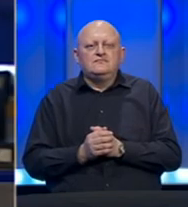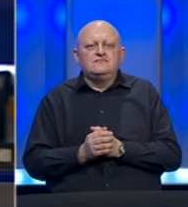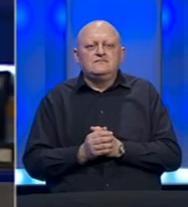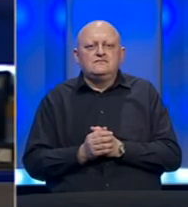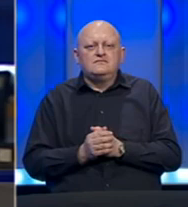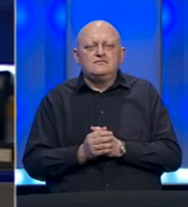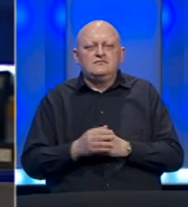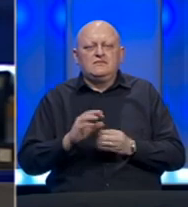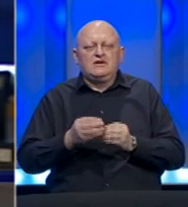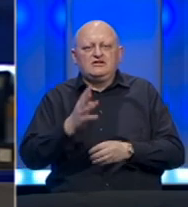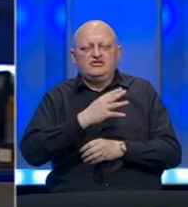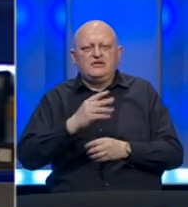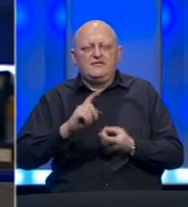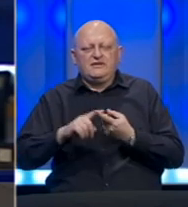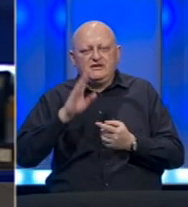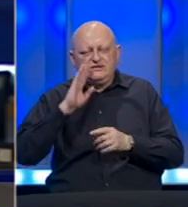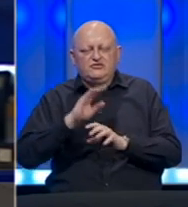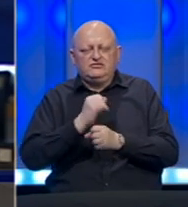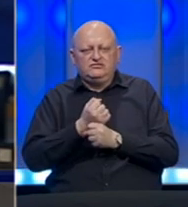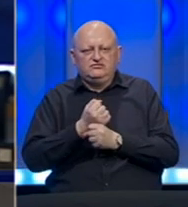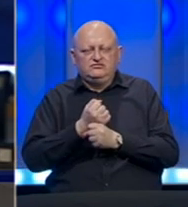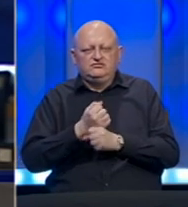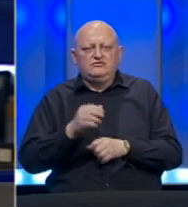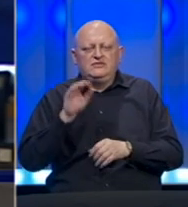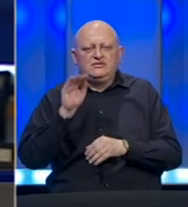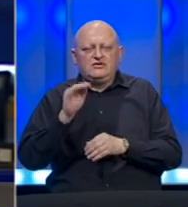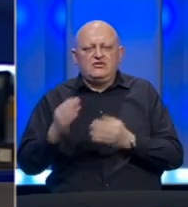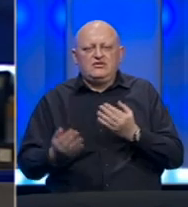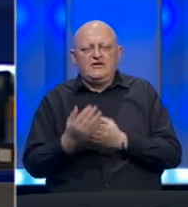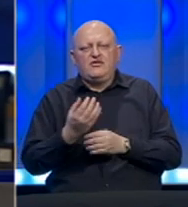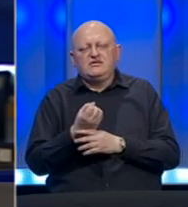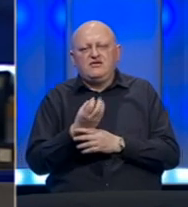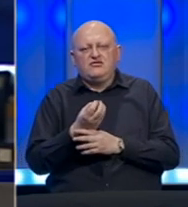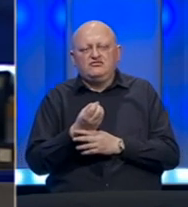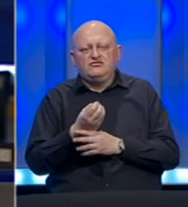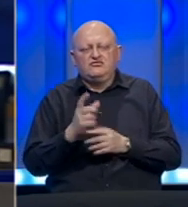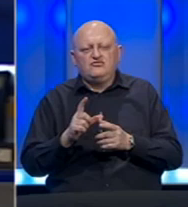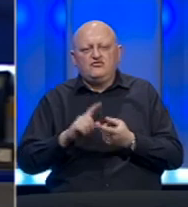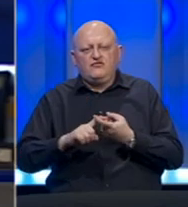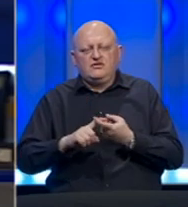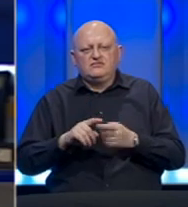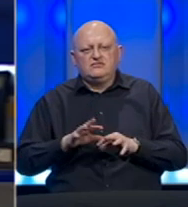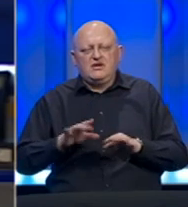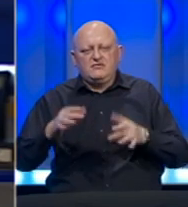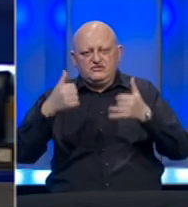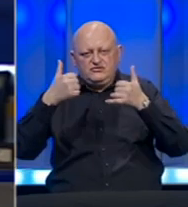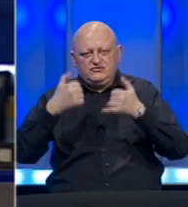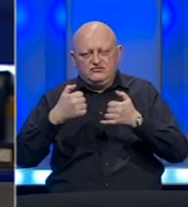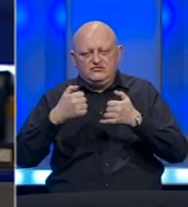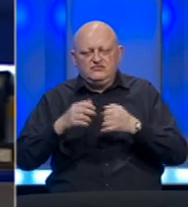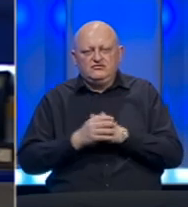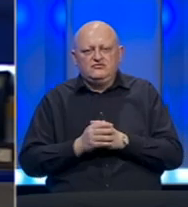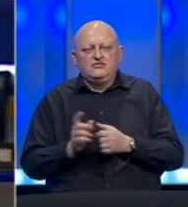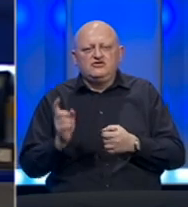Krizni štab Federacije Bosne i Hercegovine saopštiće najnovije informacije u vezi sa epidemiološkom slikom.